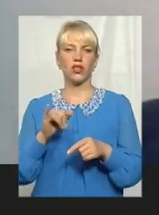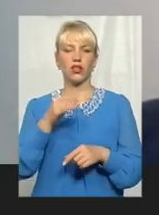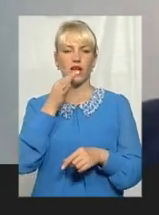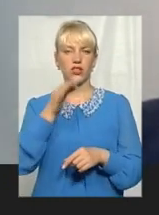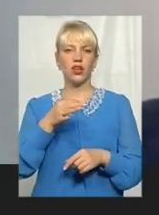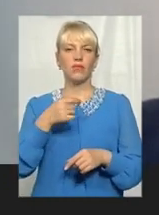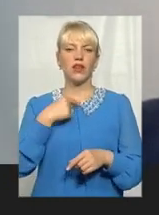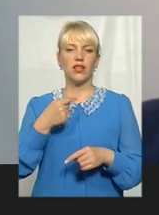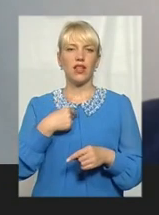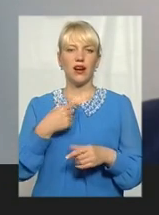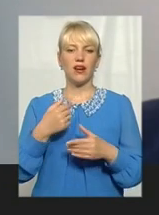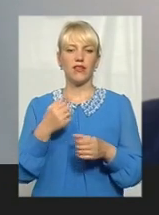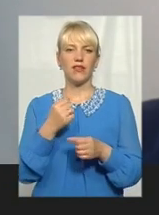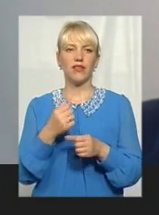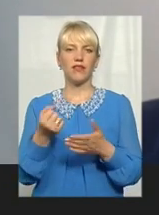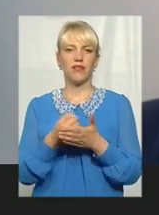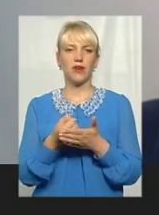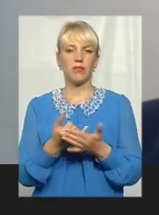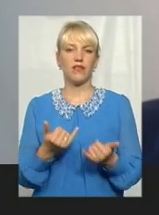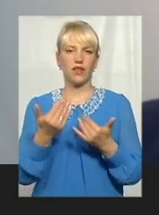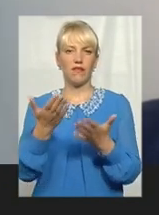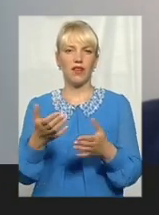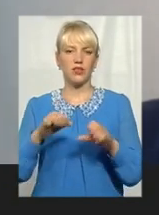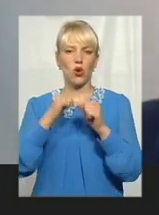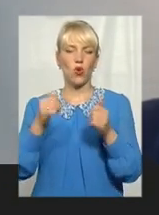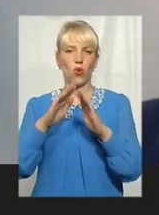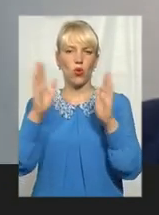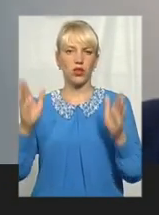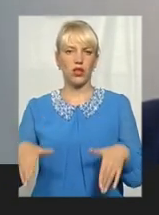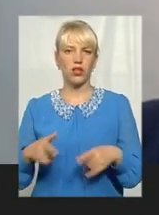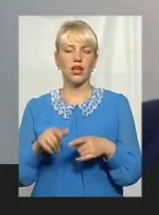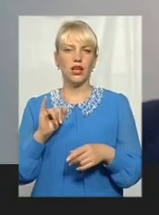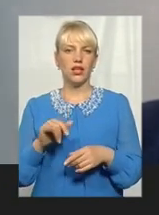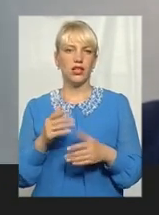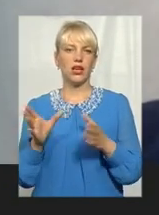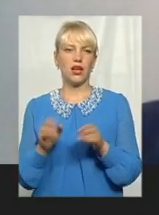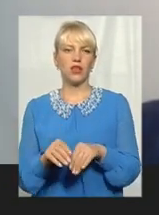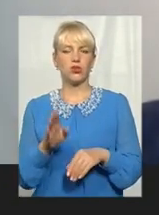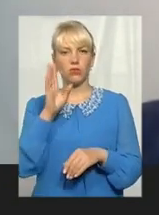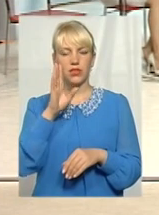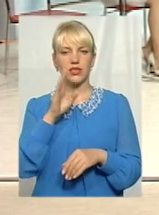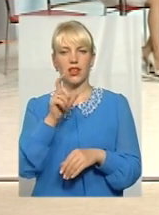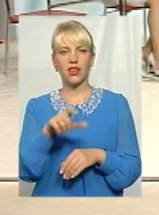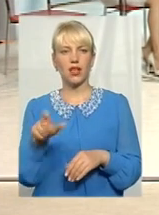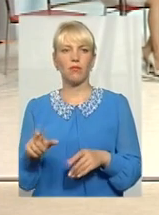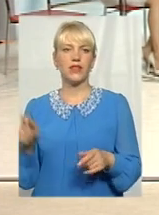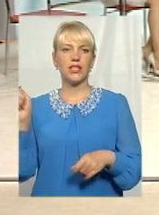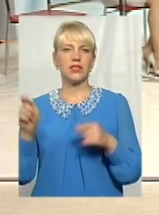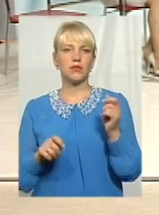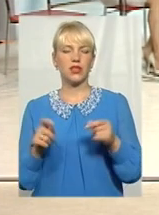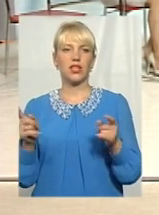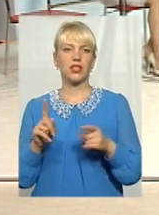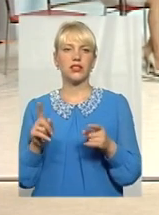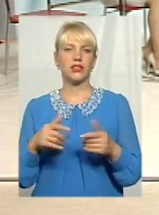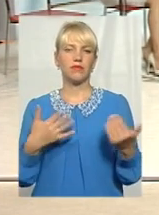вибор вам холодильник. І разом з ним приїжджає там, ну, якийсь там хор, який